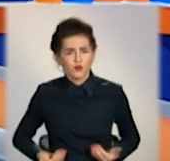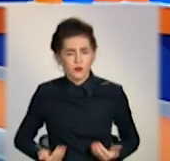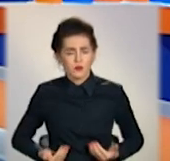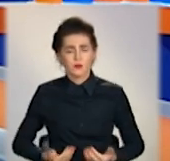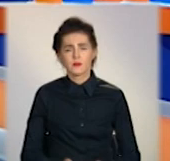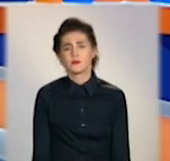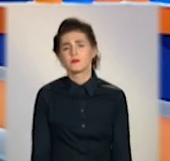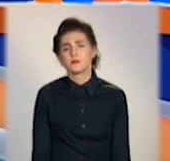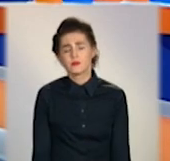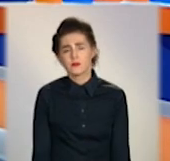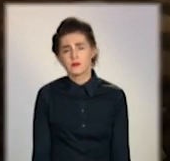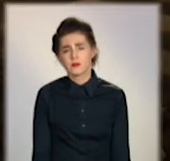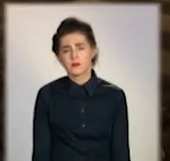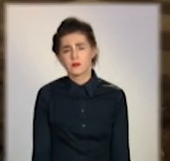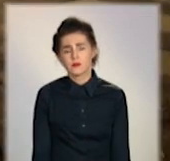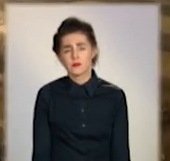розкаже.